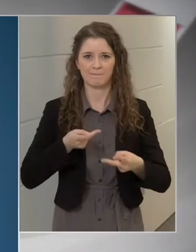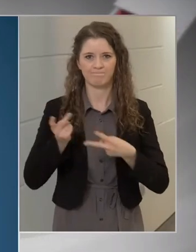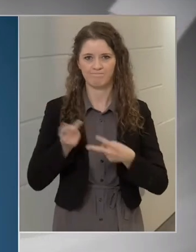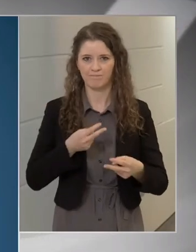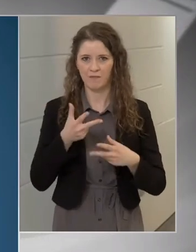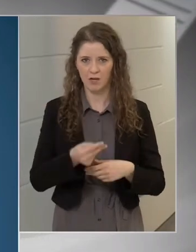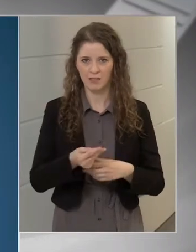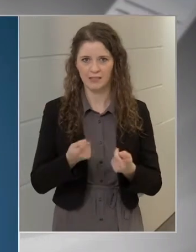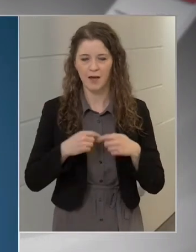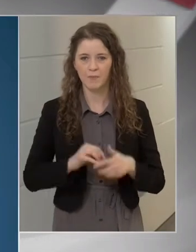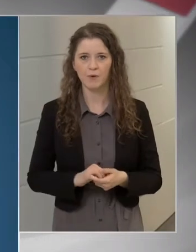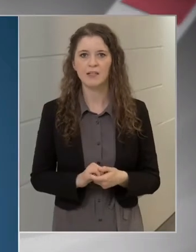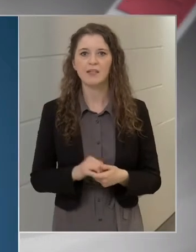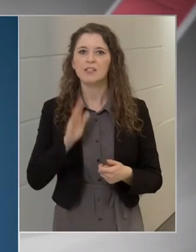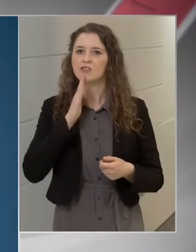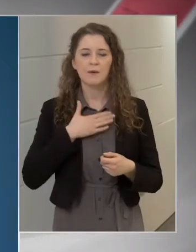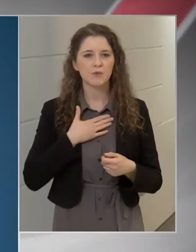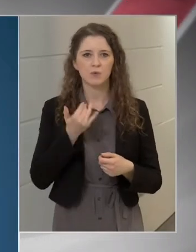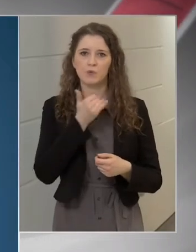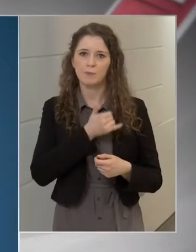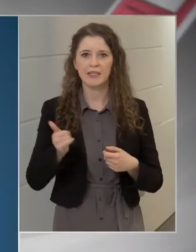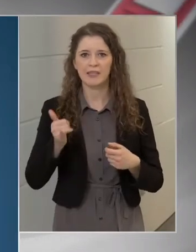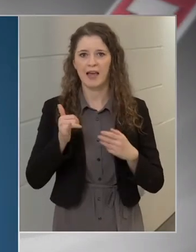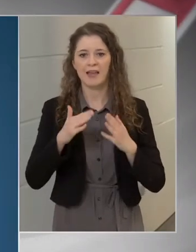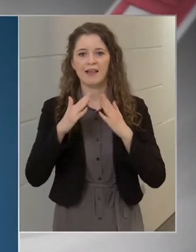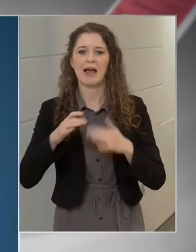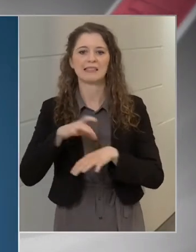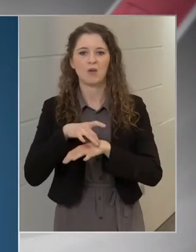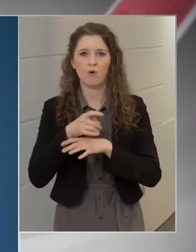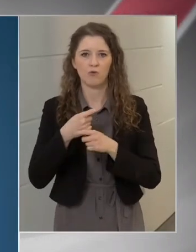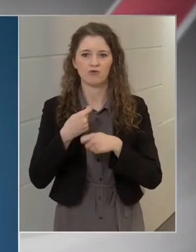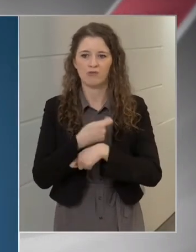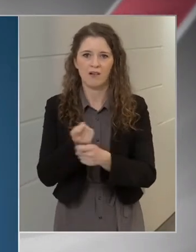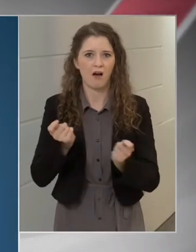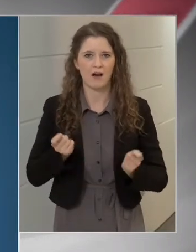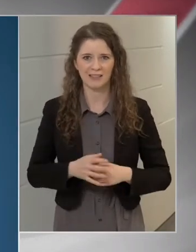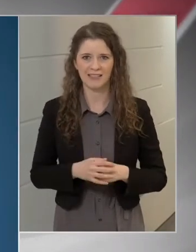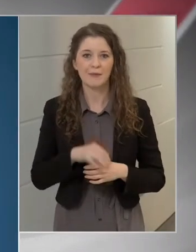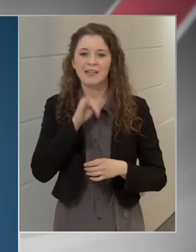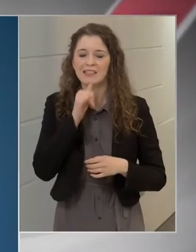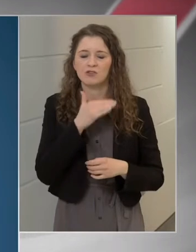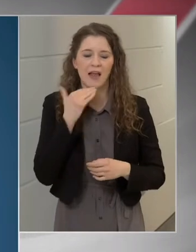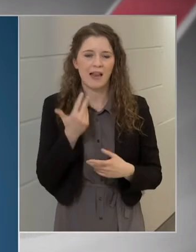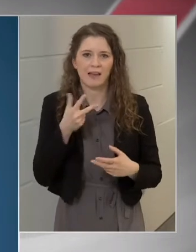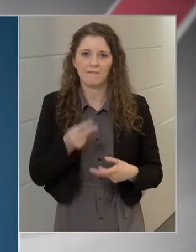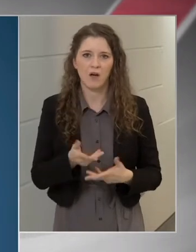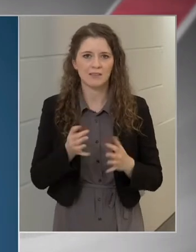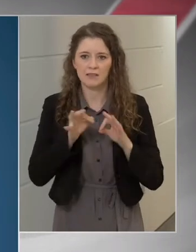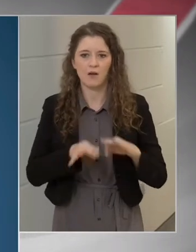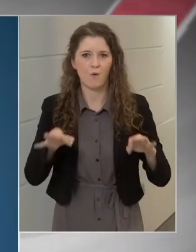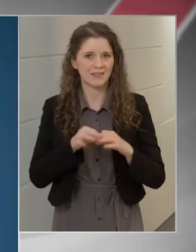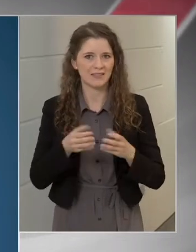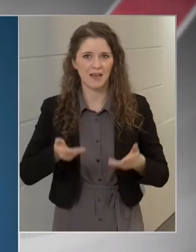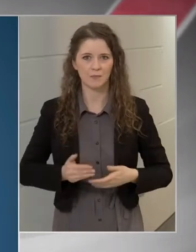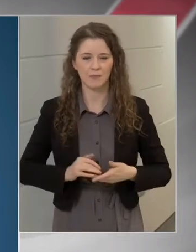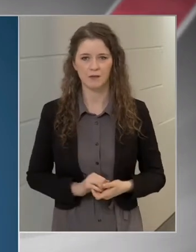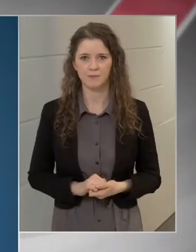és nem is tudunk minden vakcinából minden házi orvosnak adni. Egyszerűen nincs elég vakcina az országban.